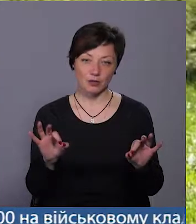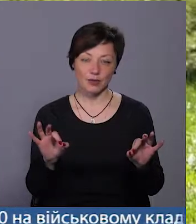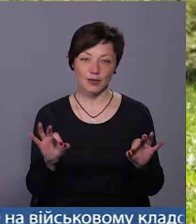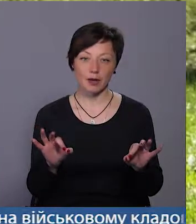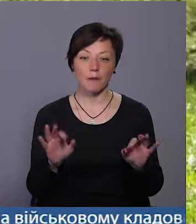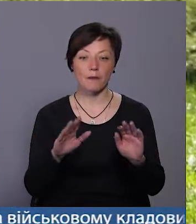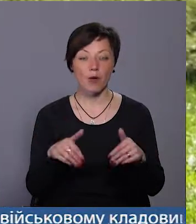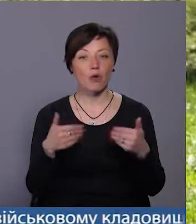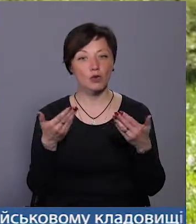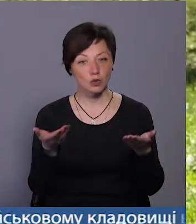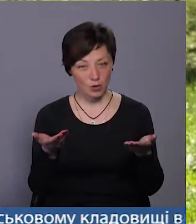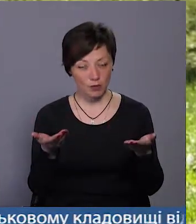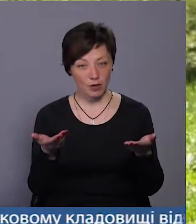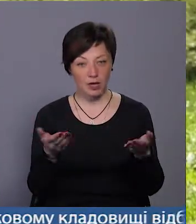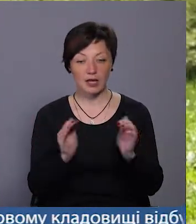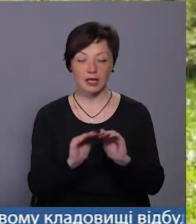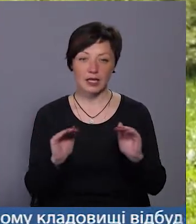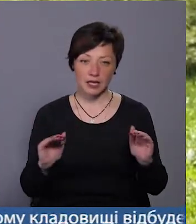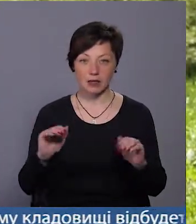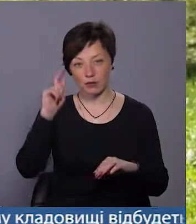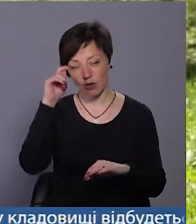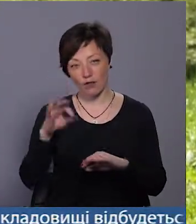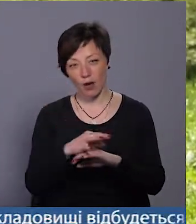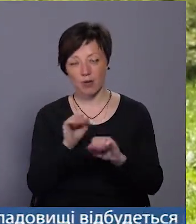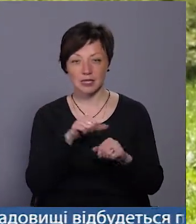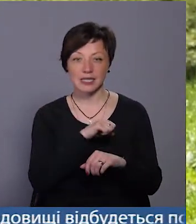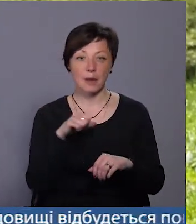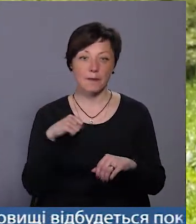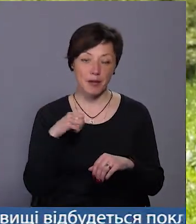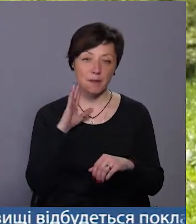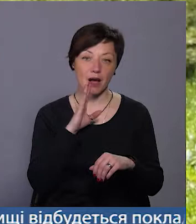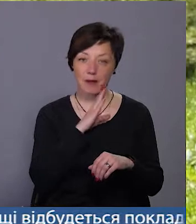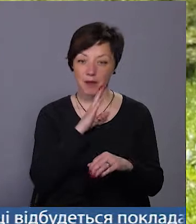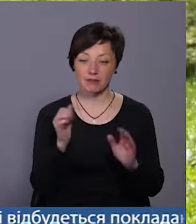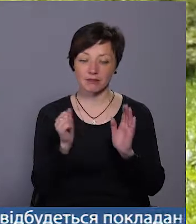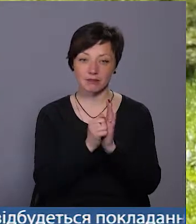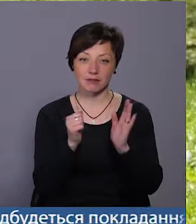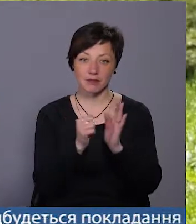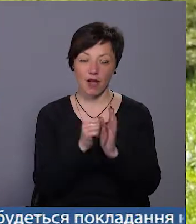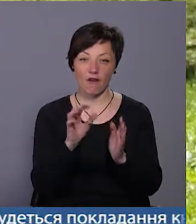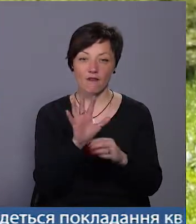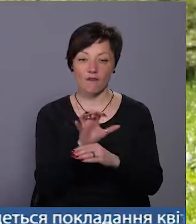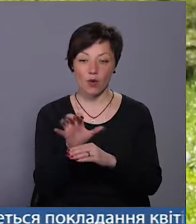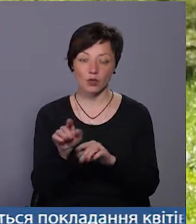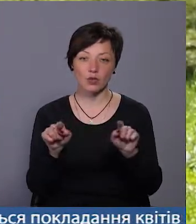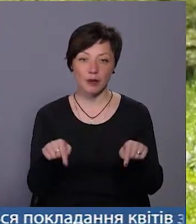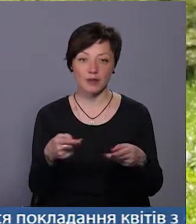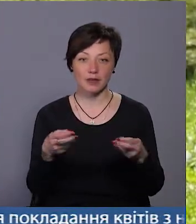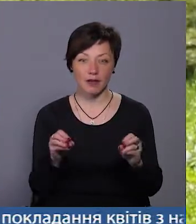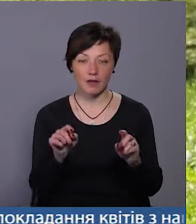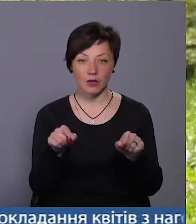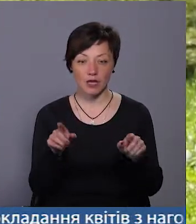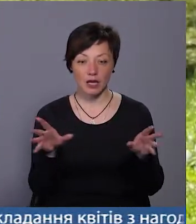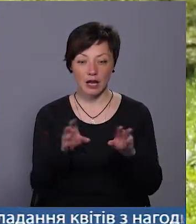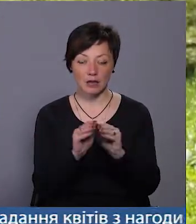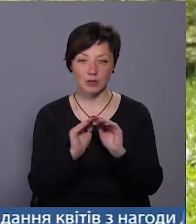пропонуємо дітям, чоловікам, можливо самим мамам викладати фотографії там, де вони